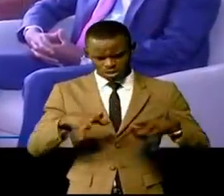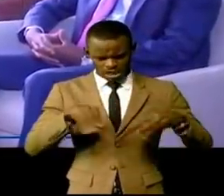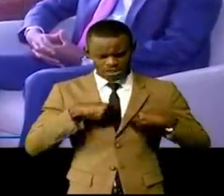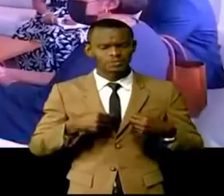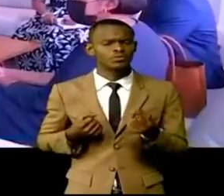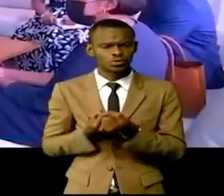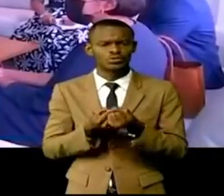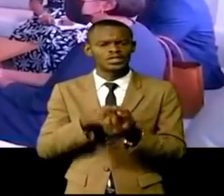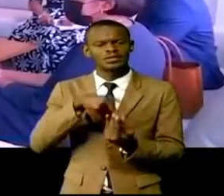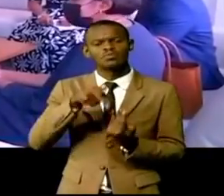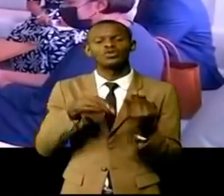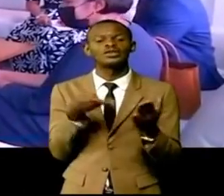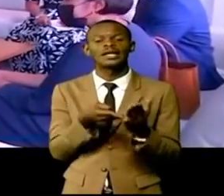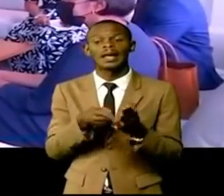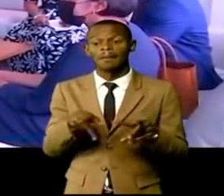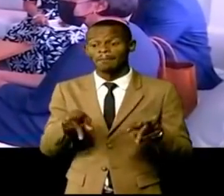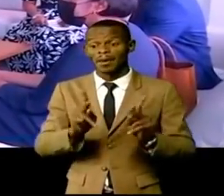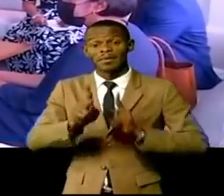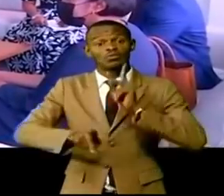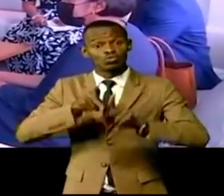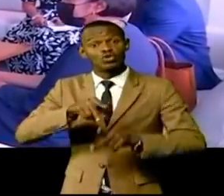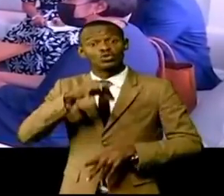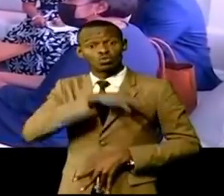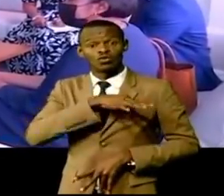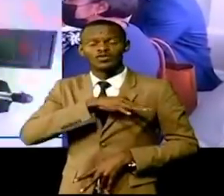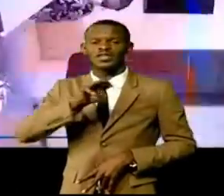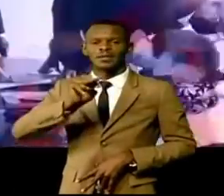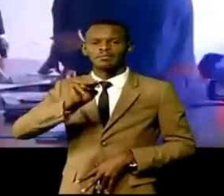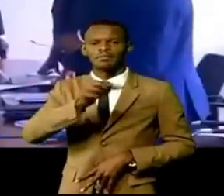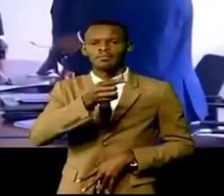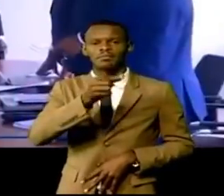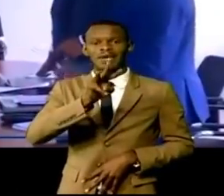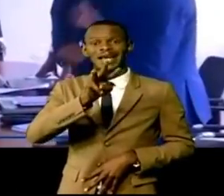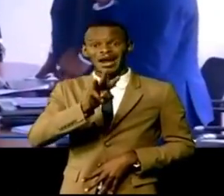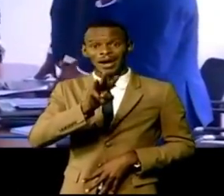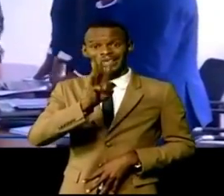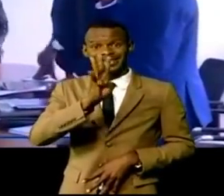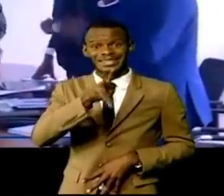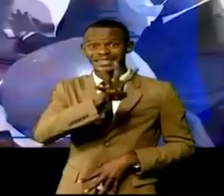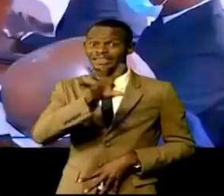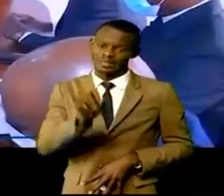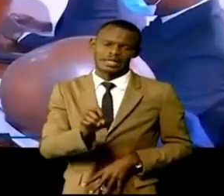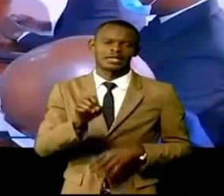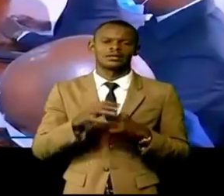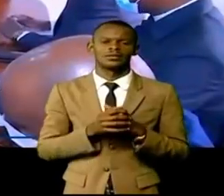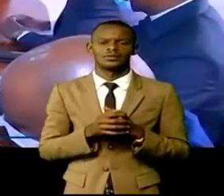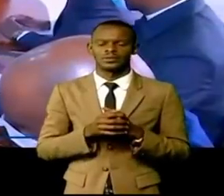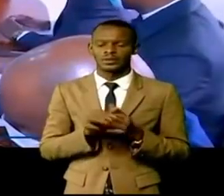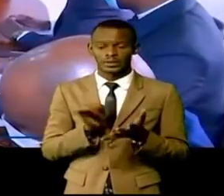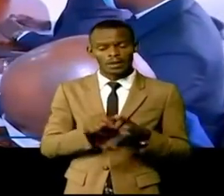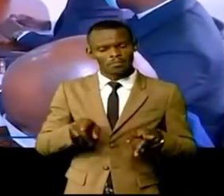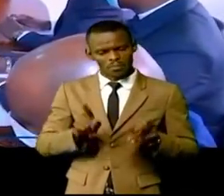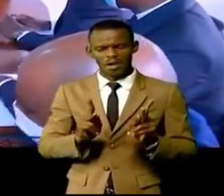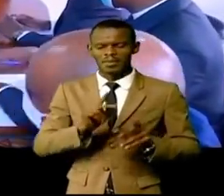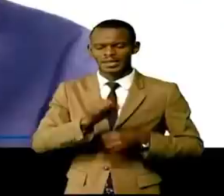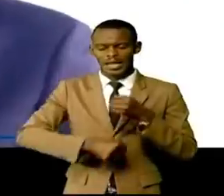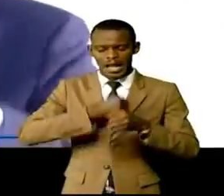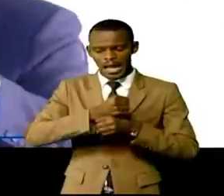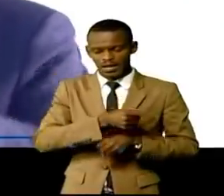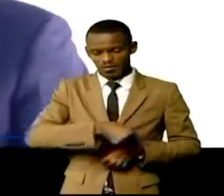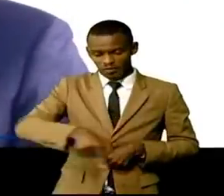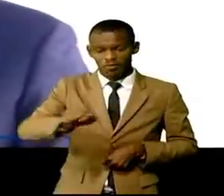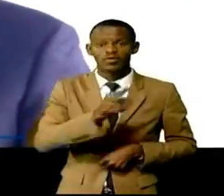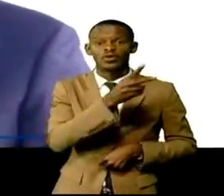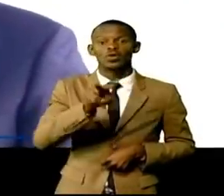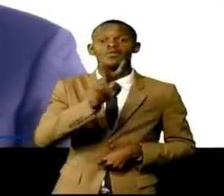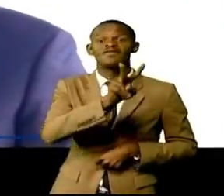de bénéficier de 50 MW de cette énergie. Dans un autre registre, 2022 est l'année de réalisation pour le président